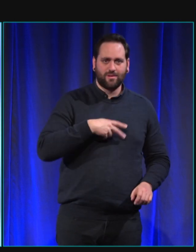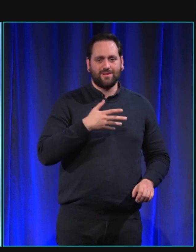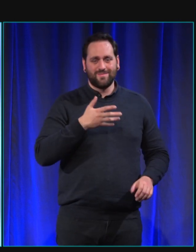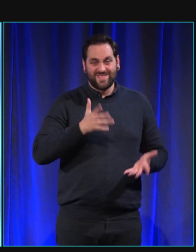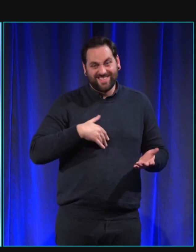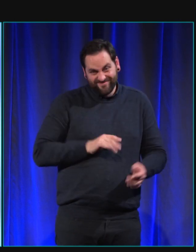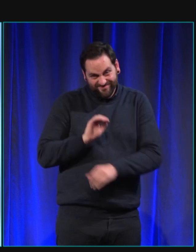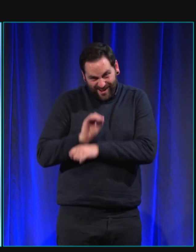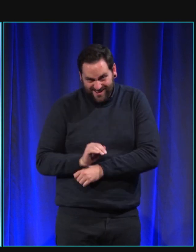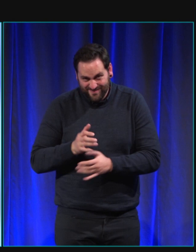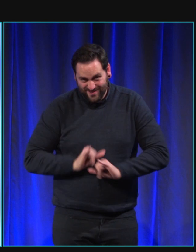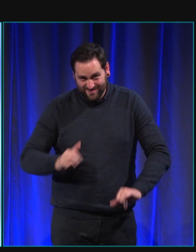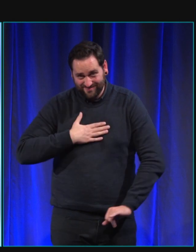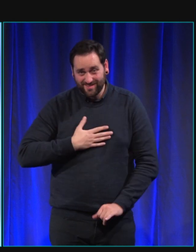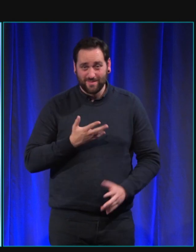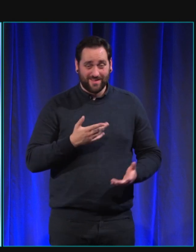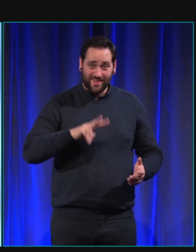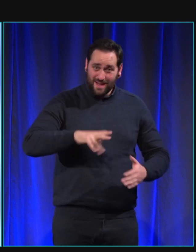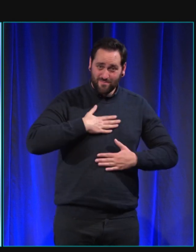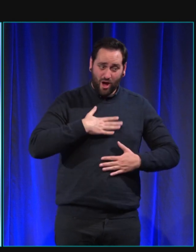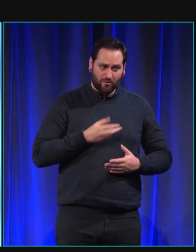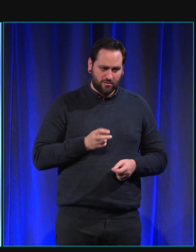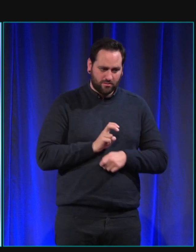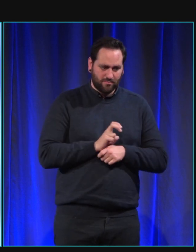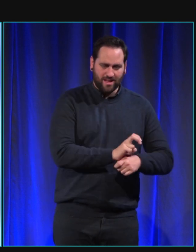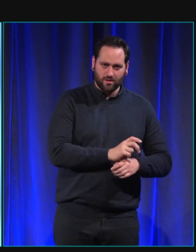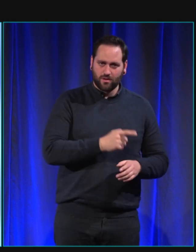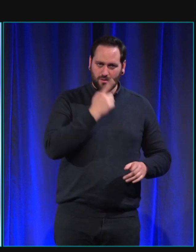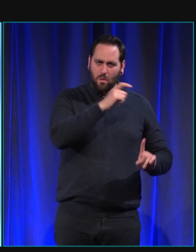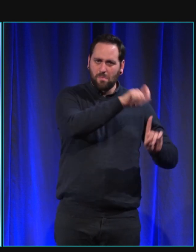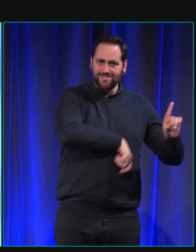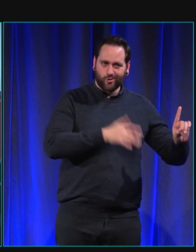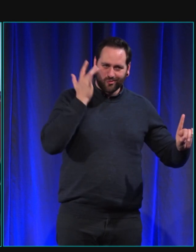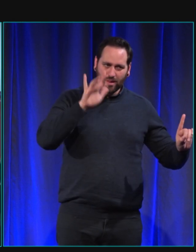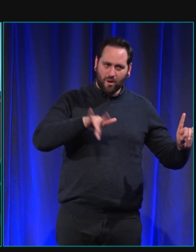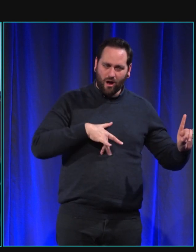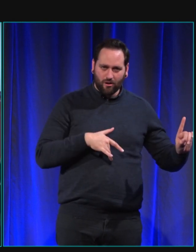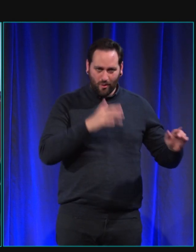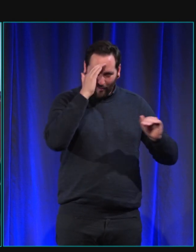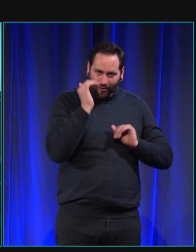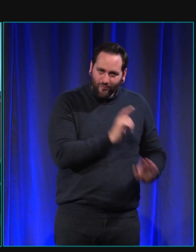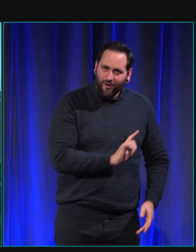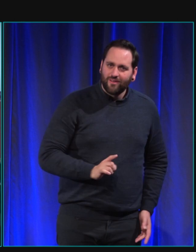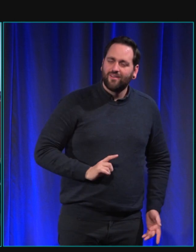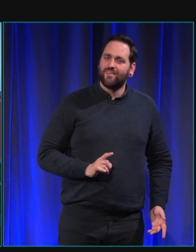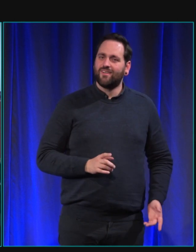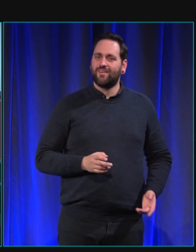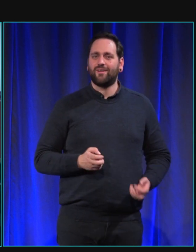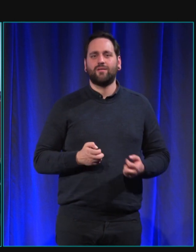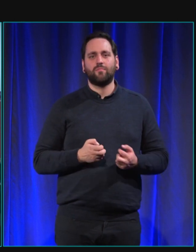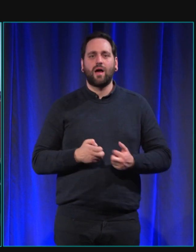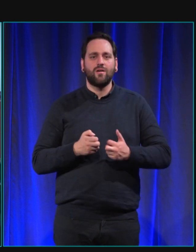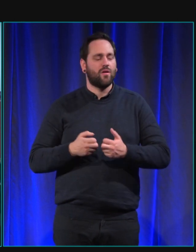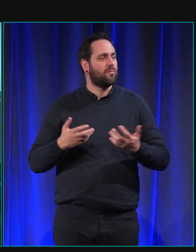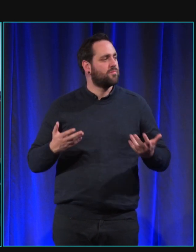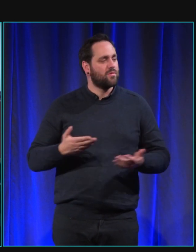protectrice avec mon chien mais j'avais peur de ne pas faire assez confiance c'est vrai que si je trouvais une étudiante dans ma résidence par exemple qui aurait des